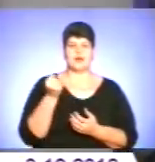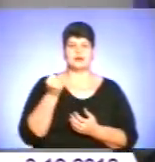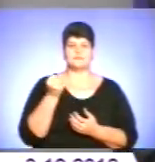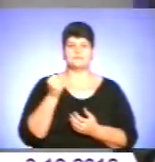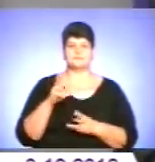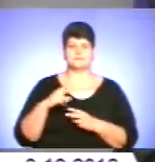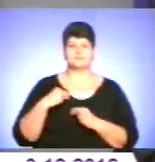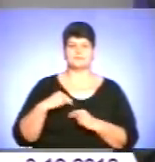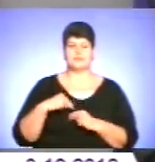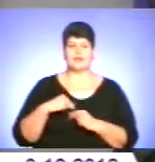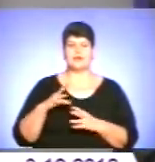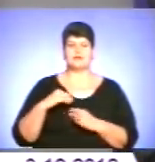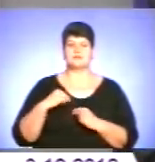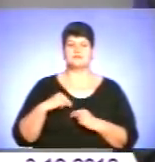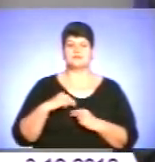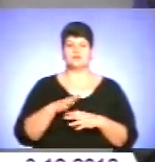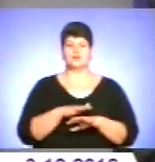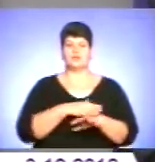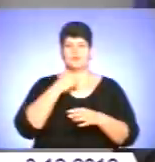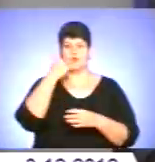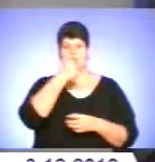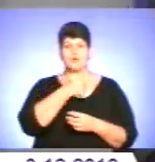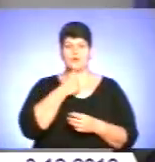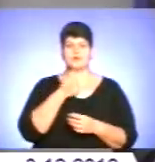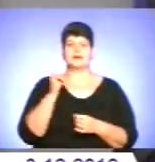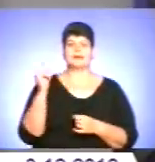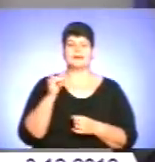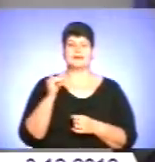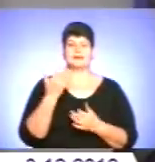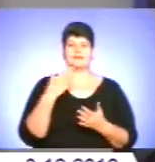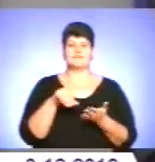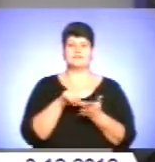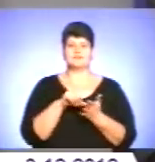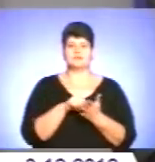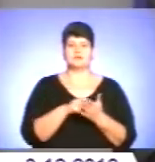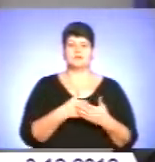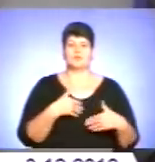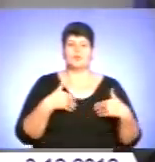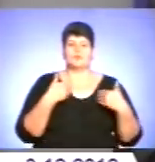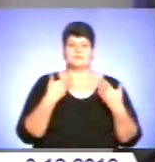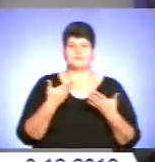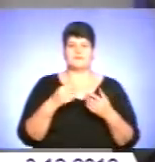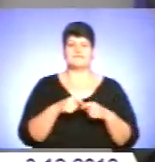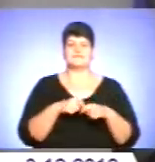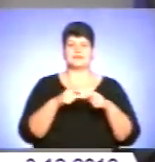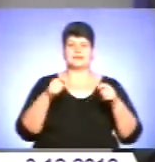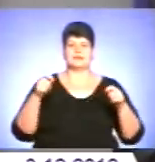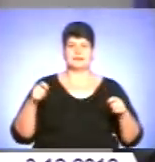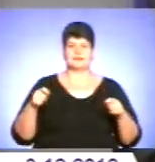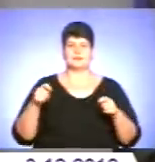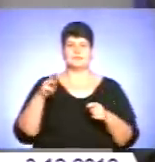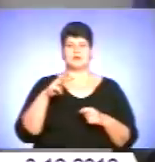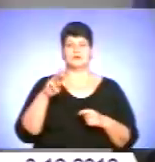вони разом працювали довгі роки, який виступив з такою ініціативою, щоб відкрити Михайлу